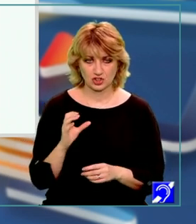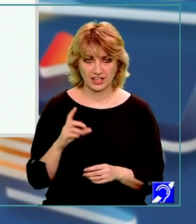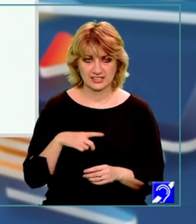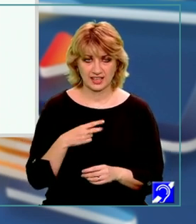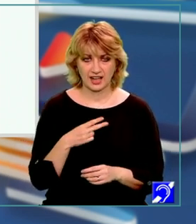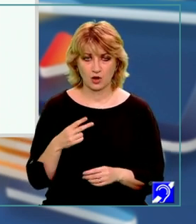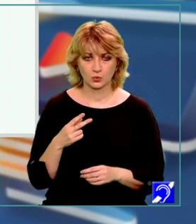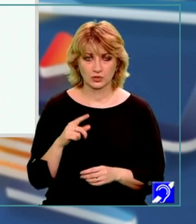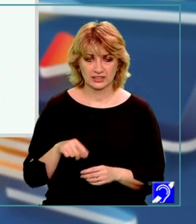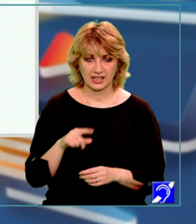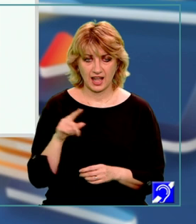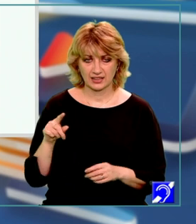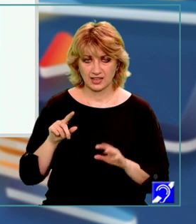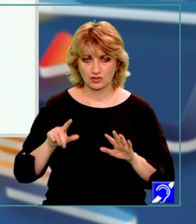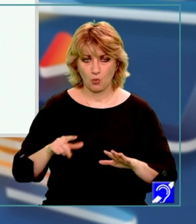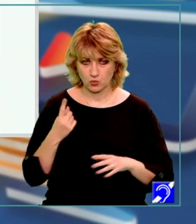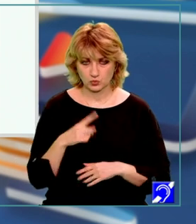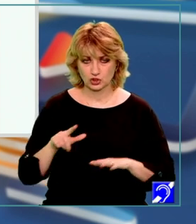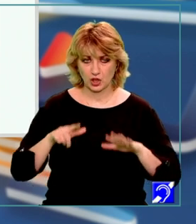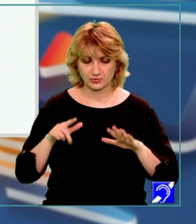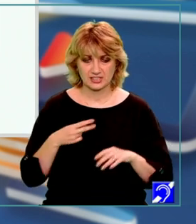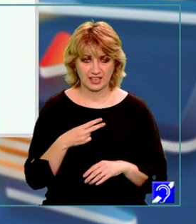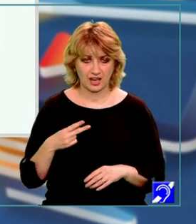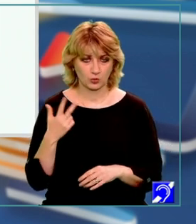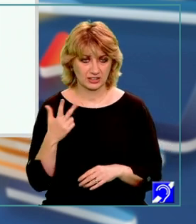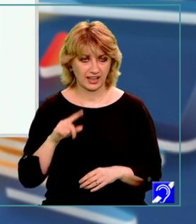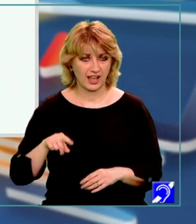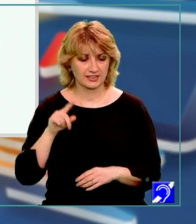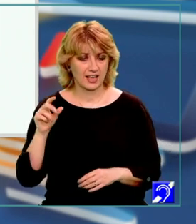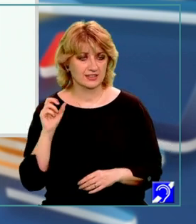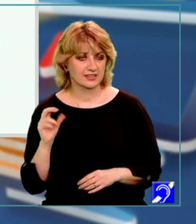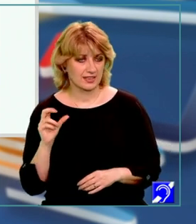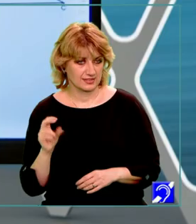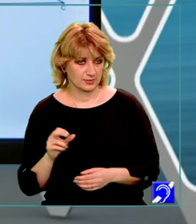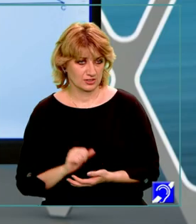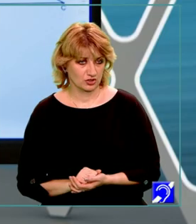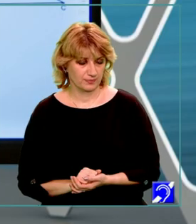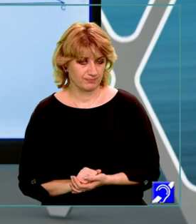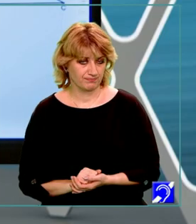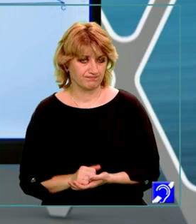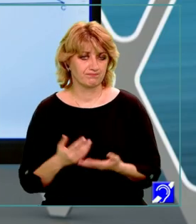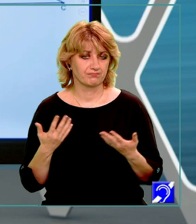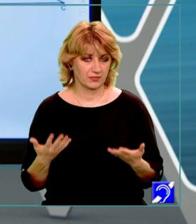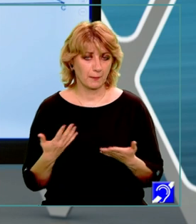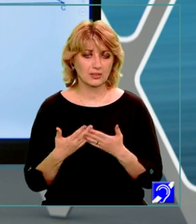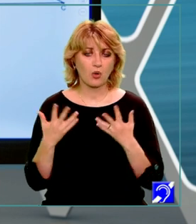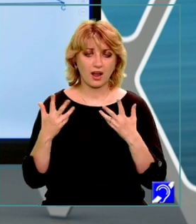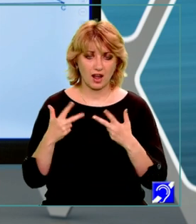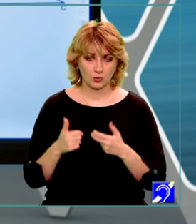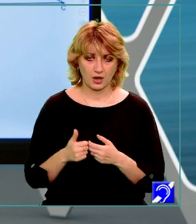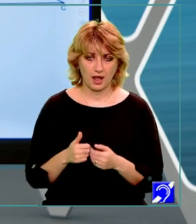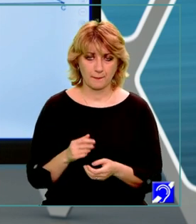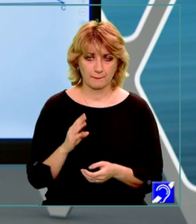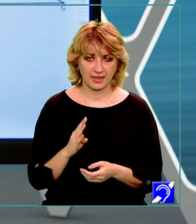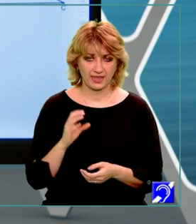egal cu radical din 117 care este egal cu 3 radical din 13 desigur pentru a calcula BE